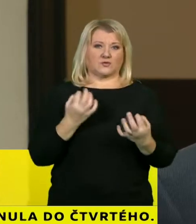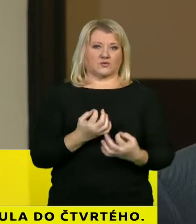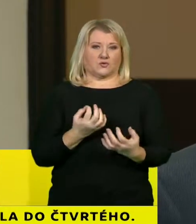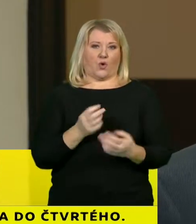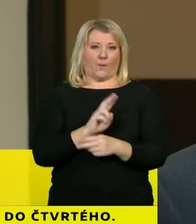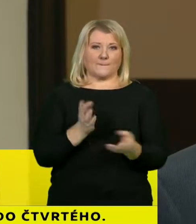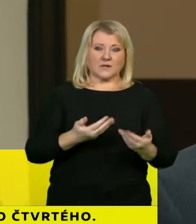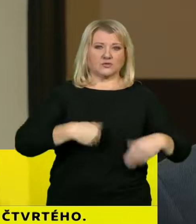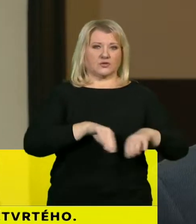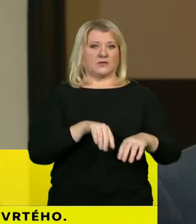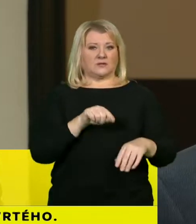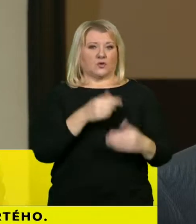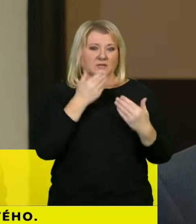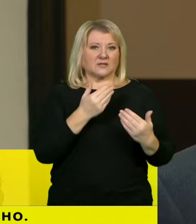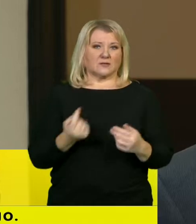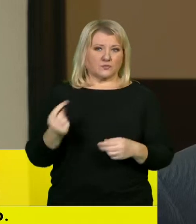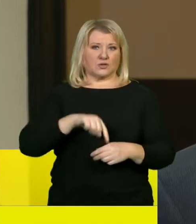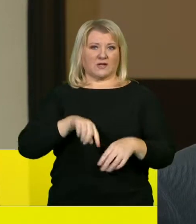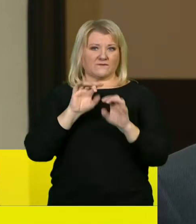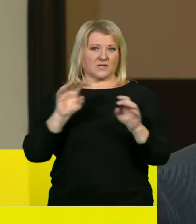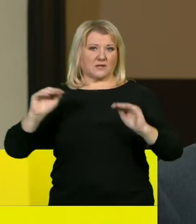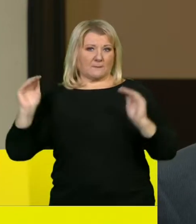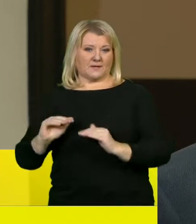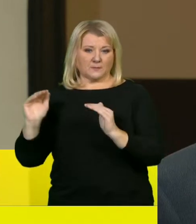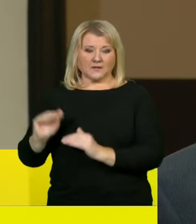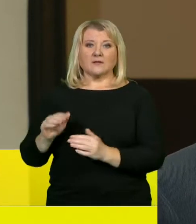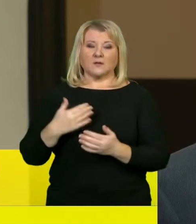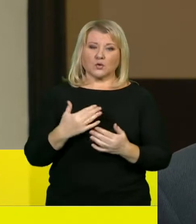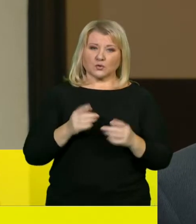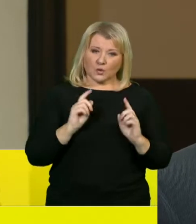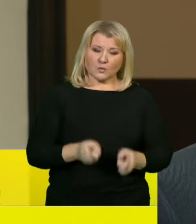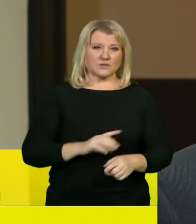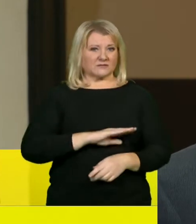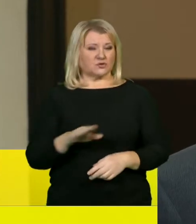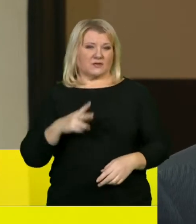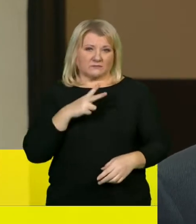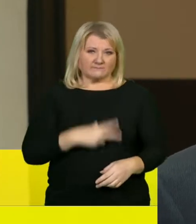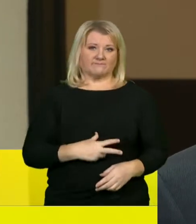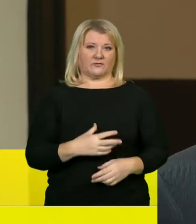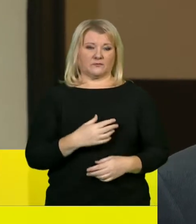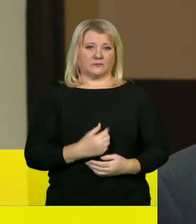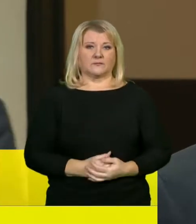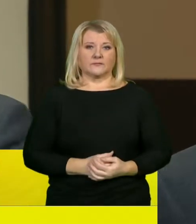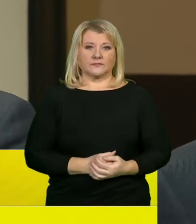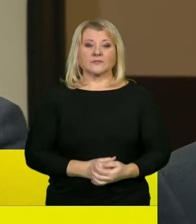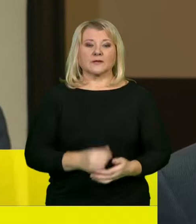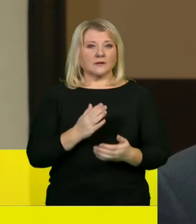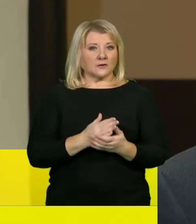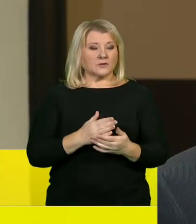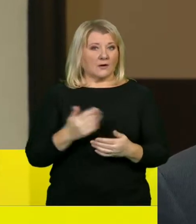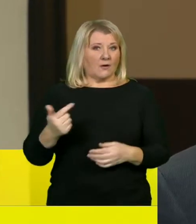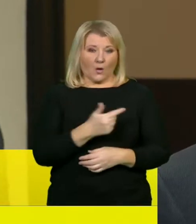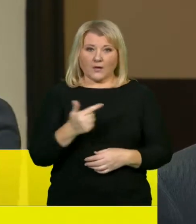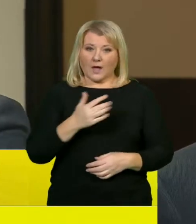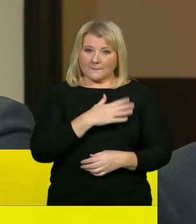výskyt věru v populaci a proto je nezbytné, abychom ho všichni společně strpěli. Děkuji. Tolik tedy o to obou